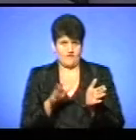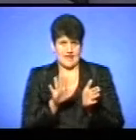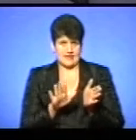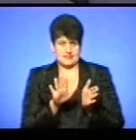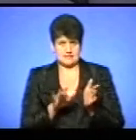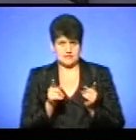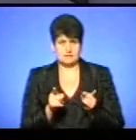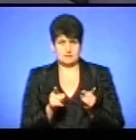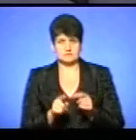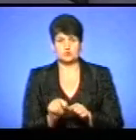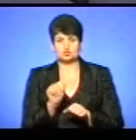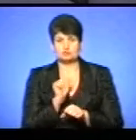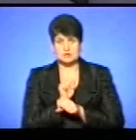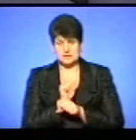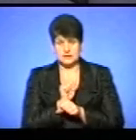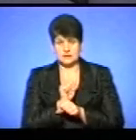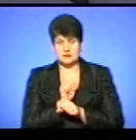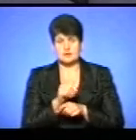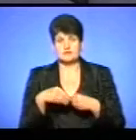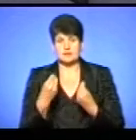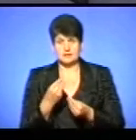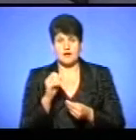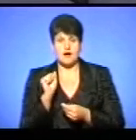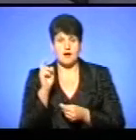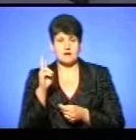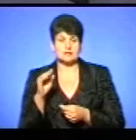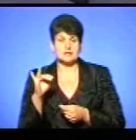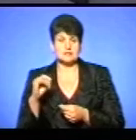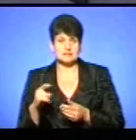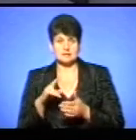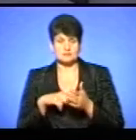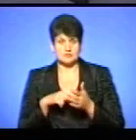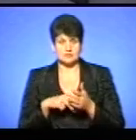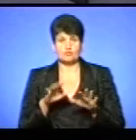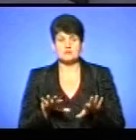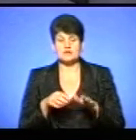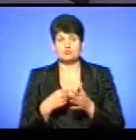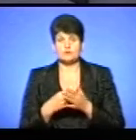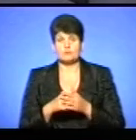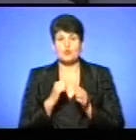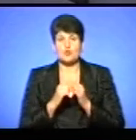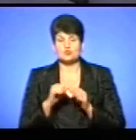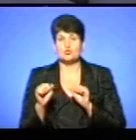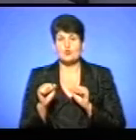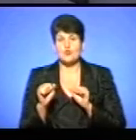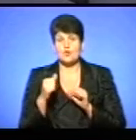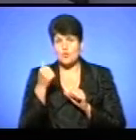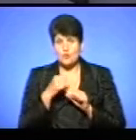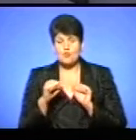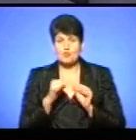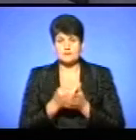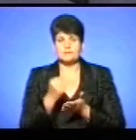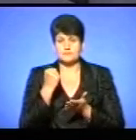перестав надходити акциз місцевого бюджету через те, що кожного року уряд ухвалює постанову про